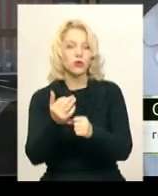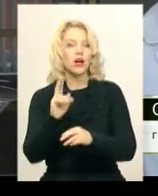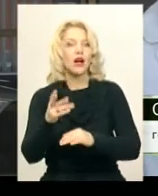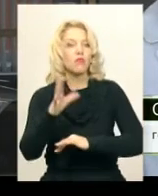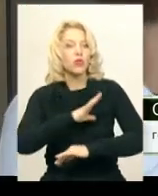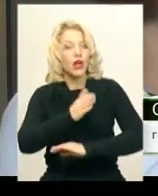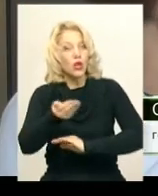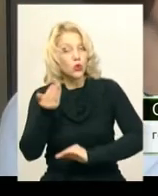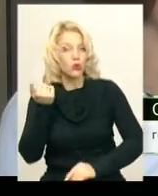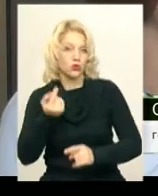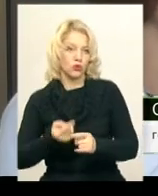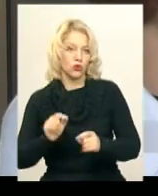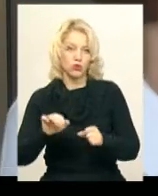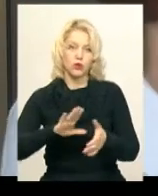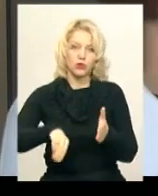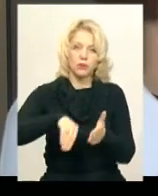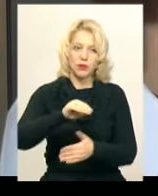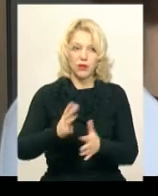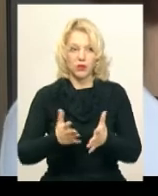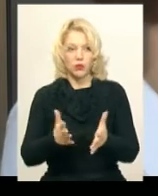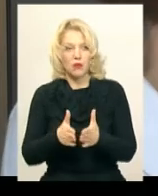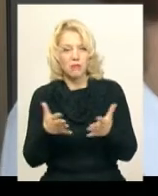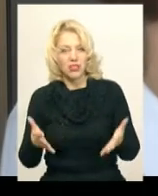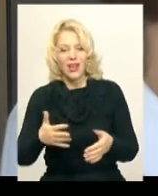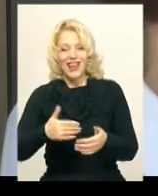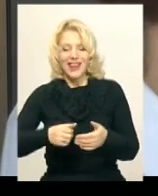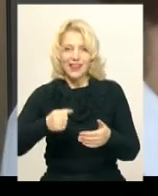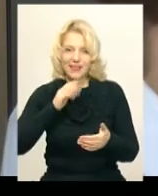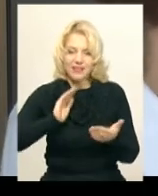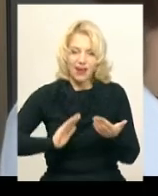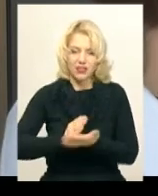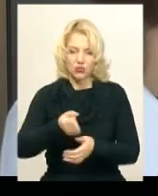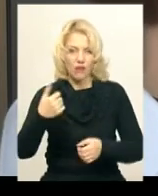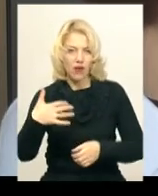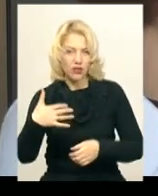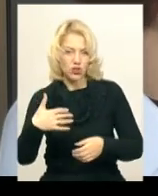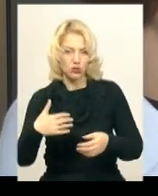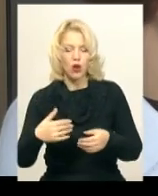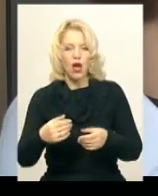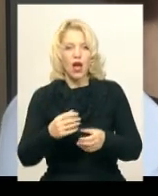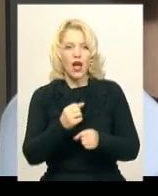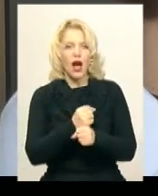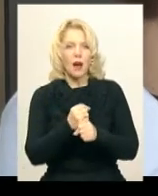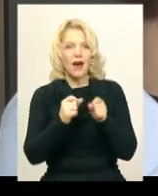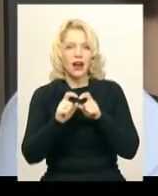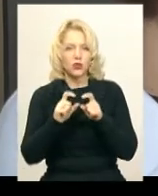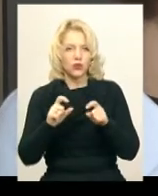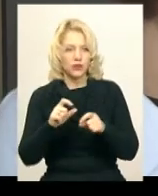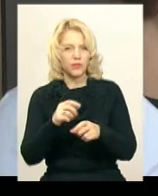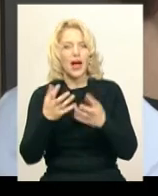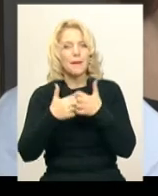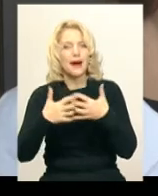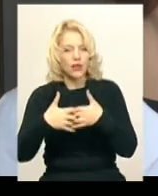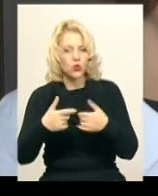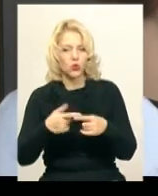цього. Можна буде придбати якусь більш якісну, вартісну апаратуру, не розпрошувати на чотири поліклініки, а можна буде